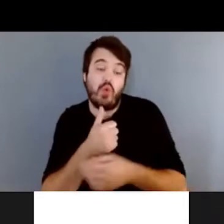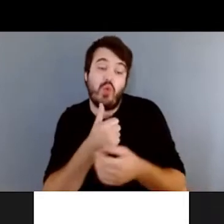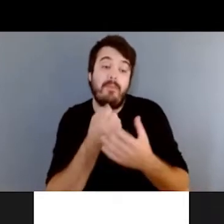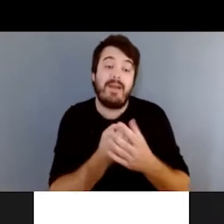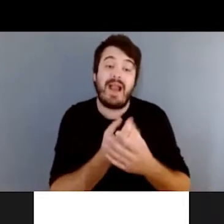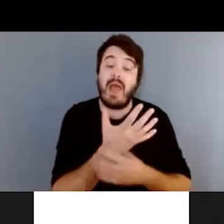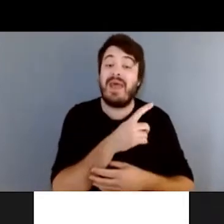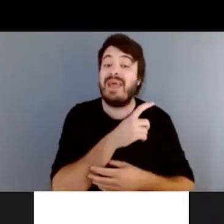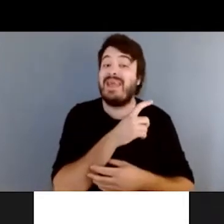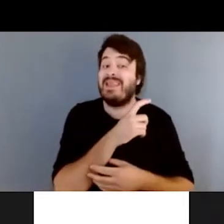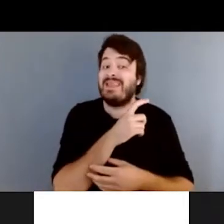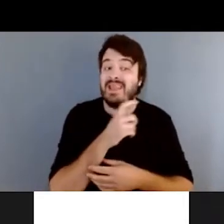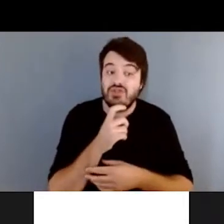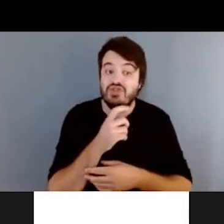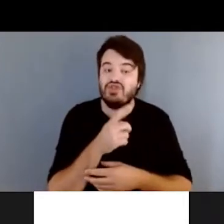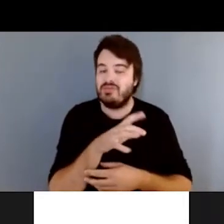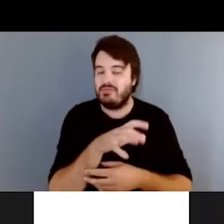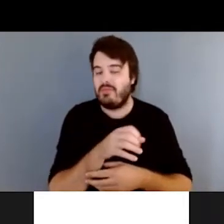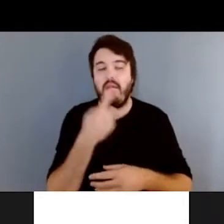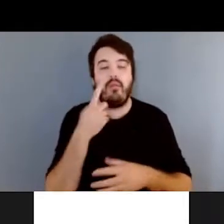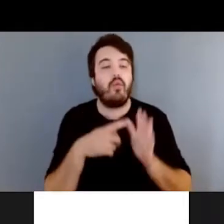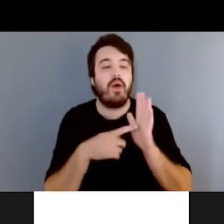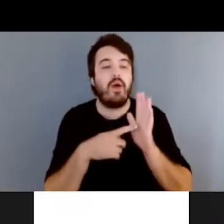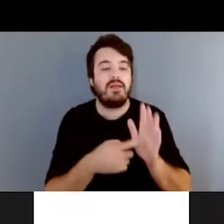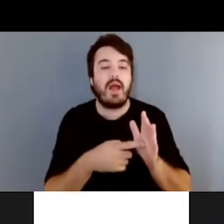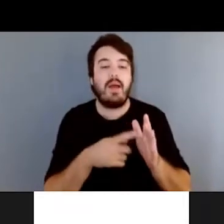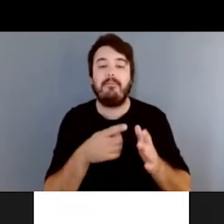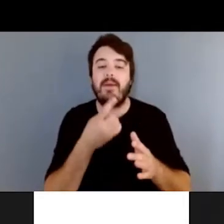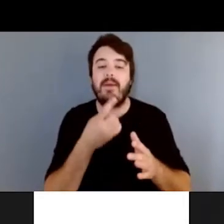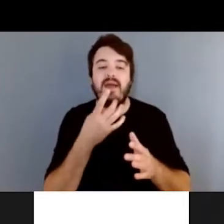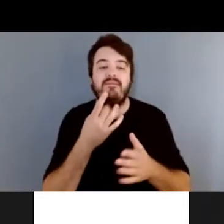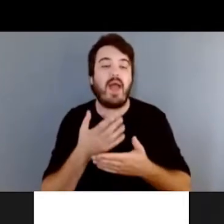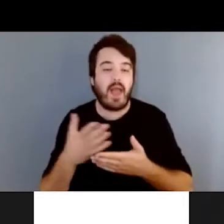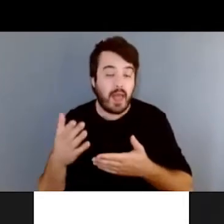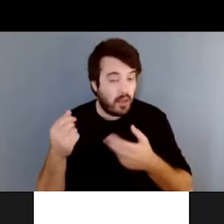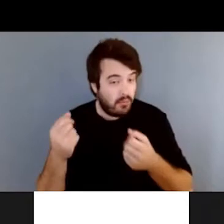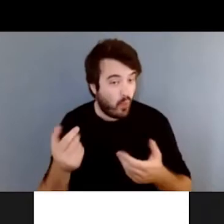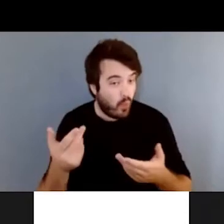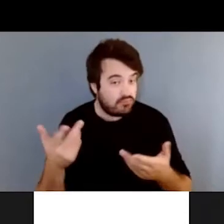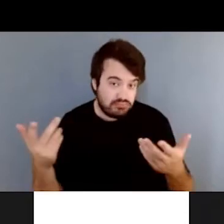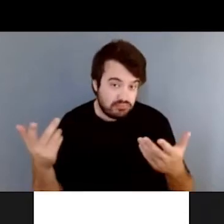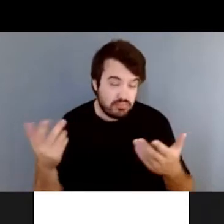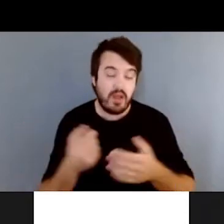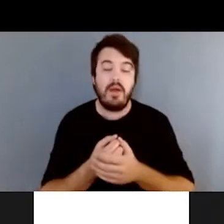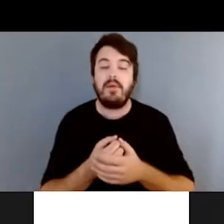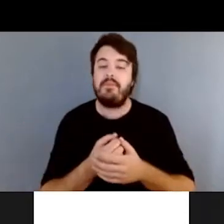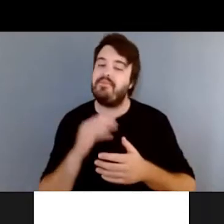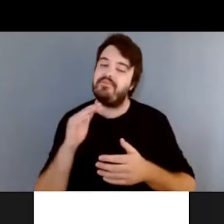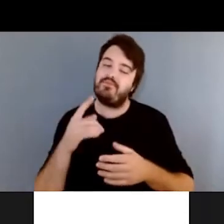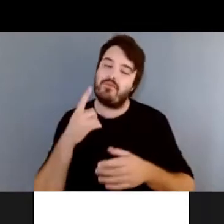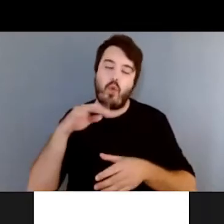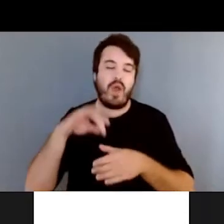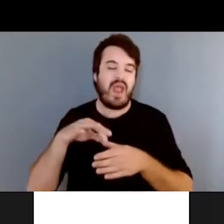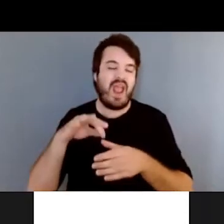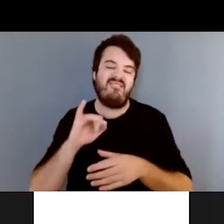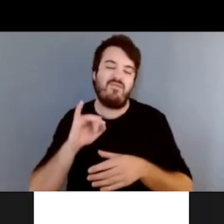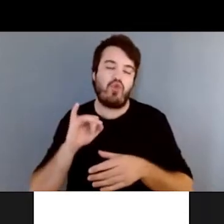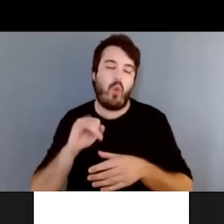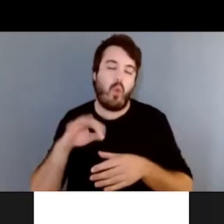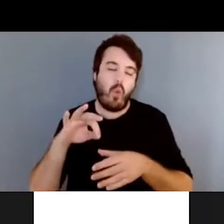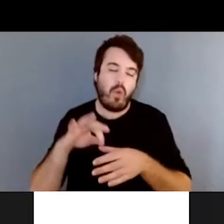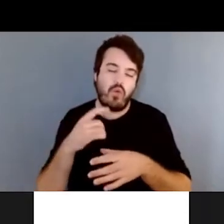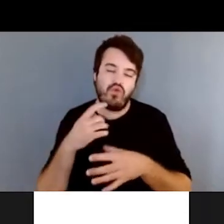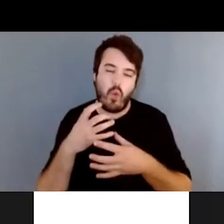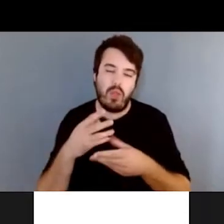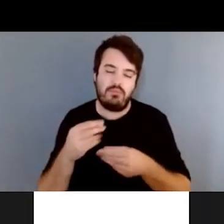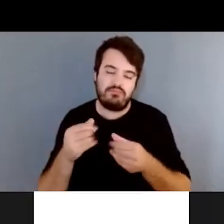que vous allez utiliser, par exemple, en hiver et la prendre en infusion. Puis le dosage, ça serait